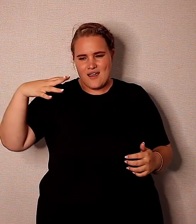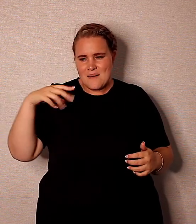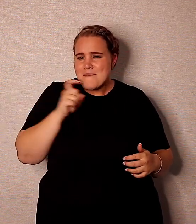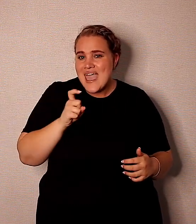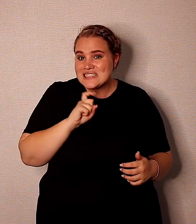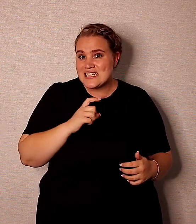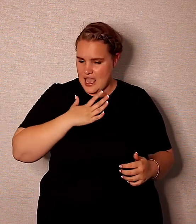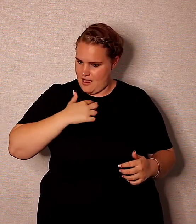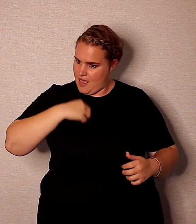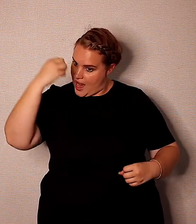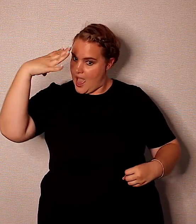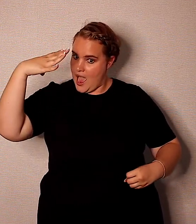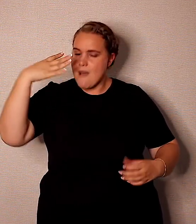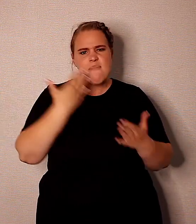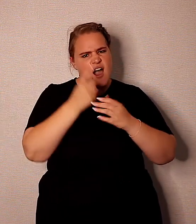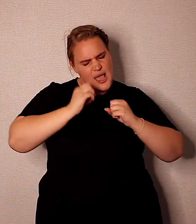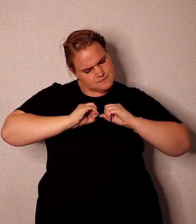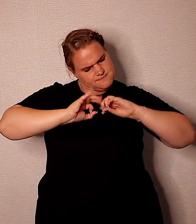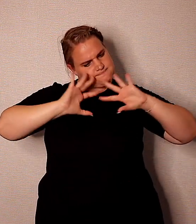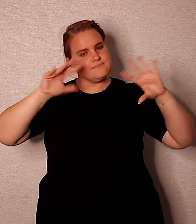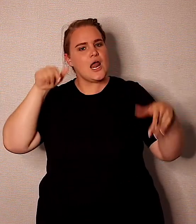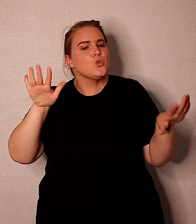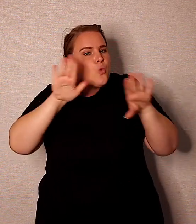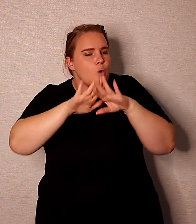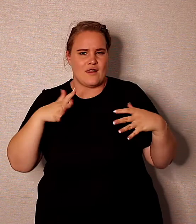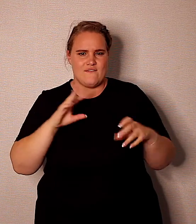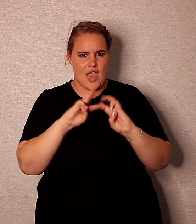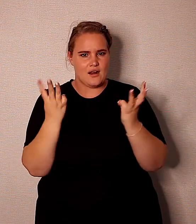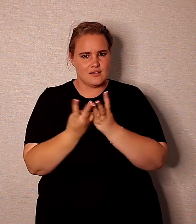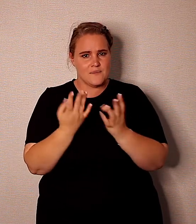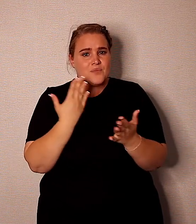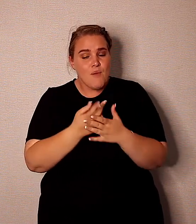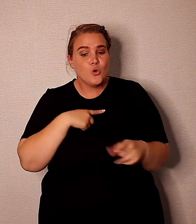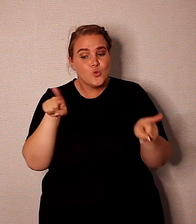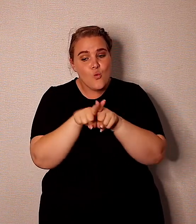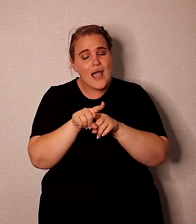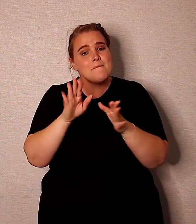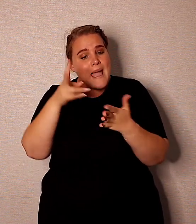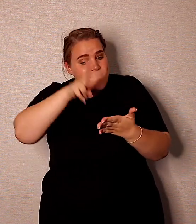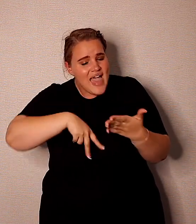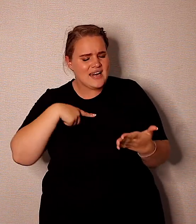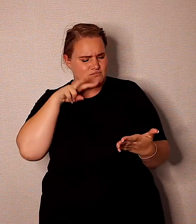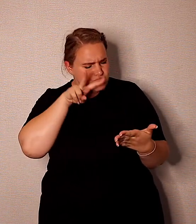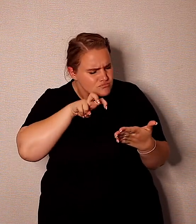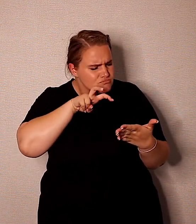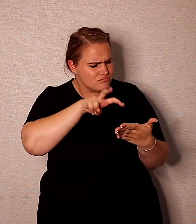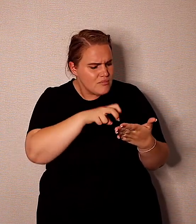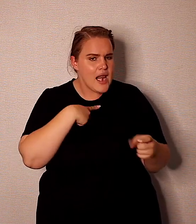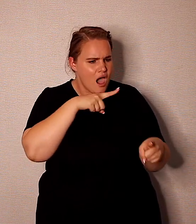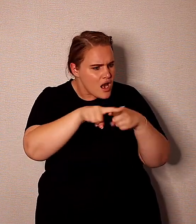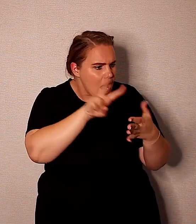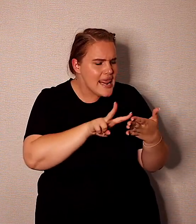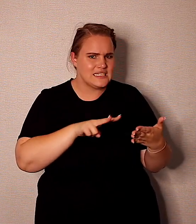Als van hulle wat wel die licht is, en mag hulle net helderder skyn in die donker wereld. Dan mag ons ook hier die skrift doersoek en begin